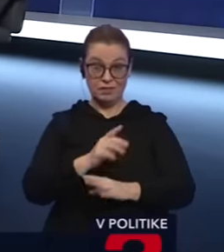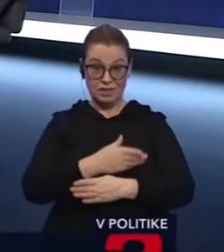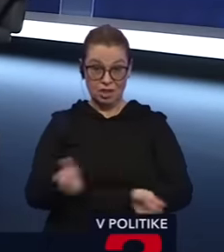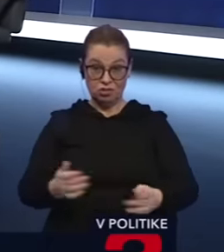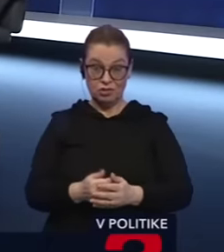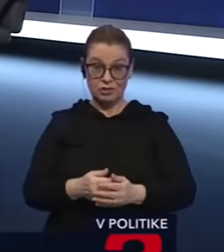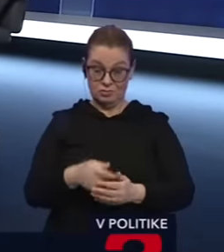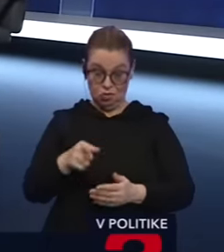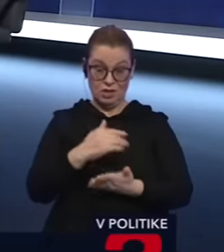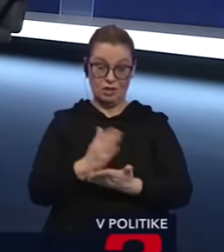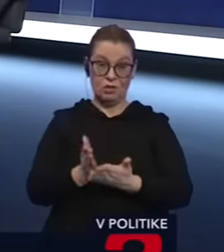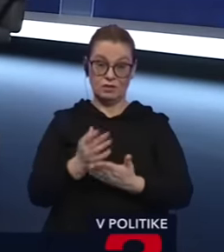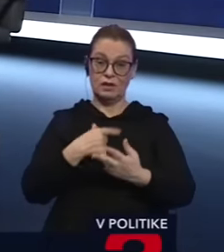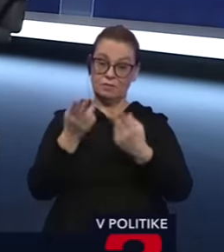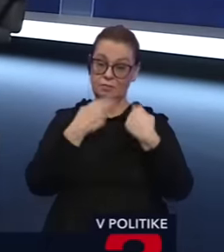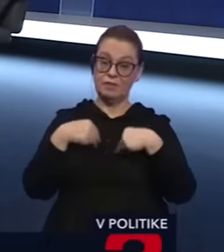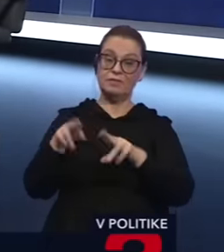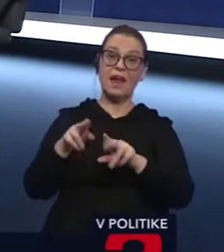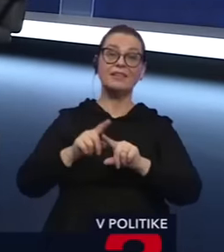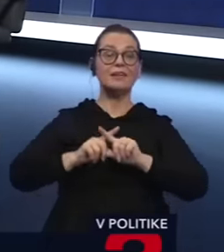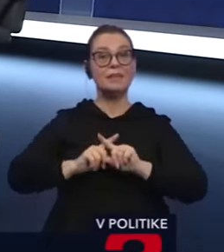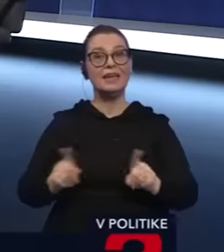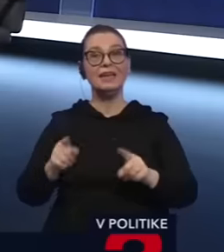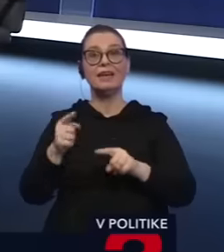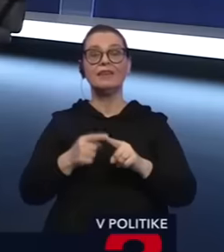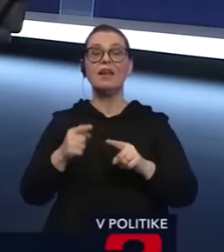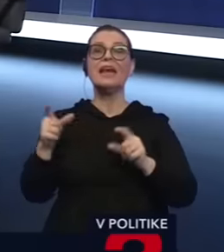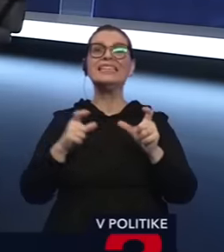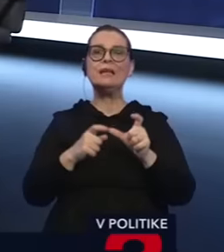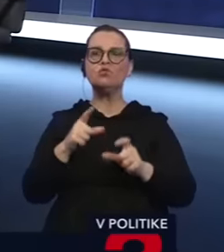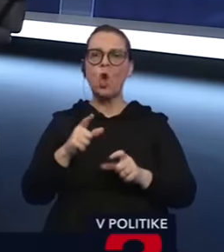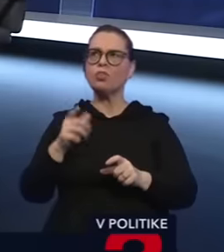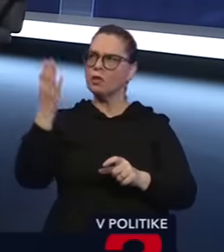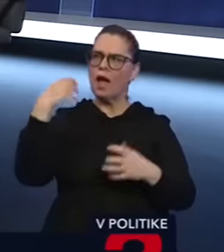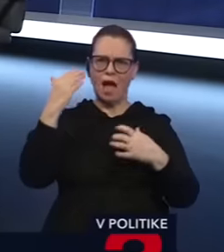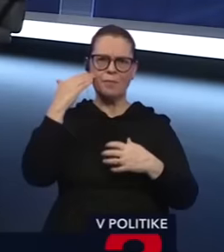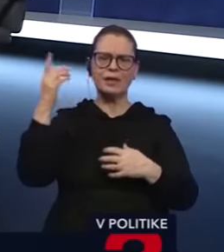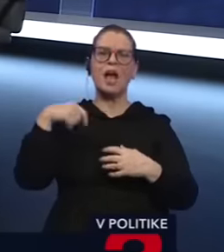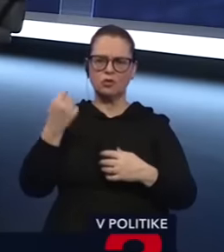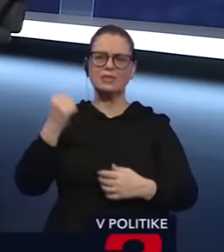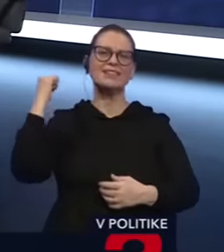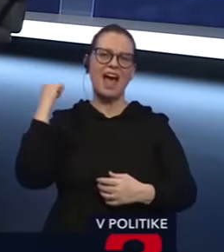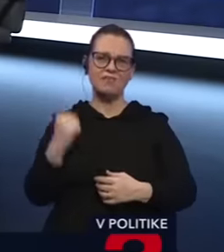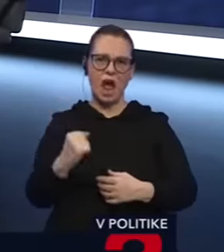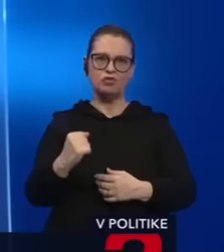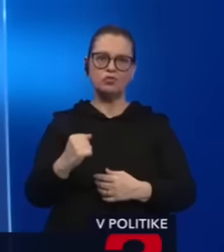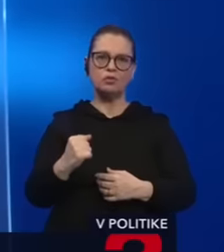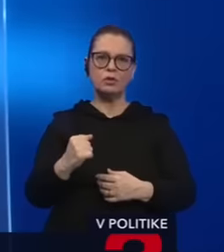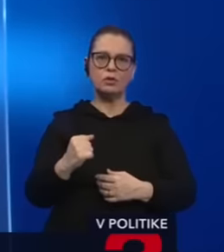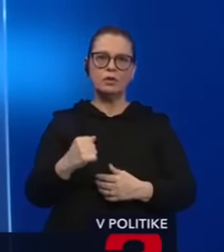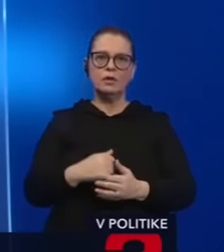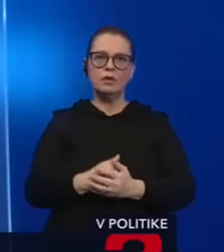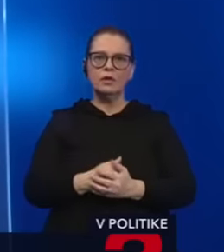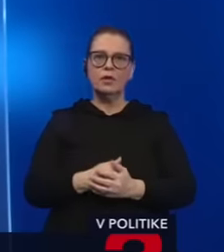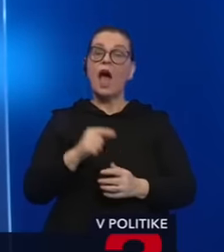vráciame do momentu a keď spomínate Simpsona, ten dostal áno za vraždu. Samozrejme, to bola áno. No a to, čo